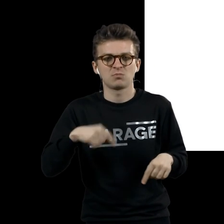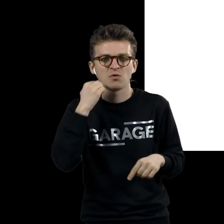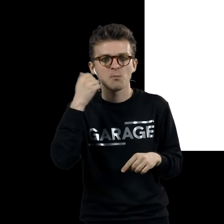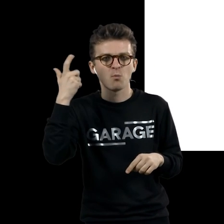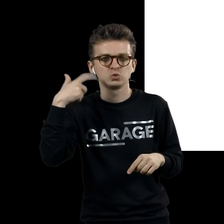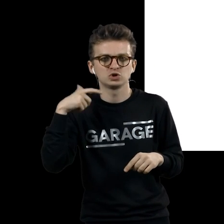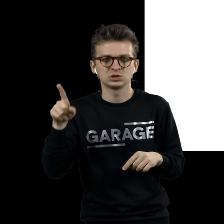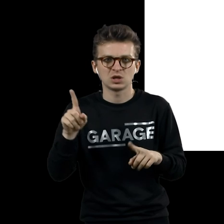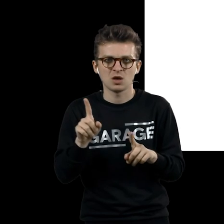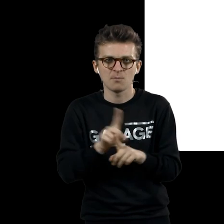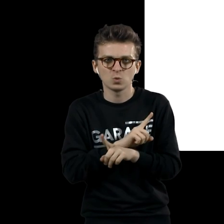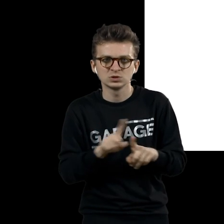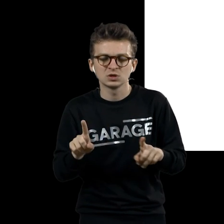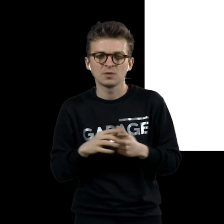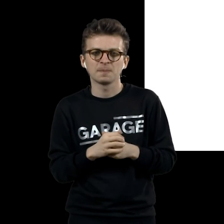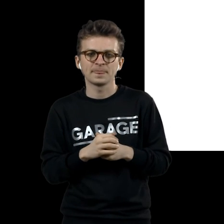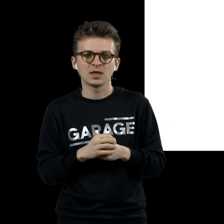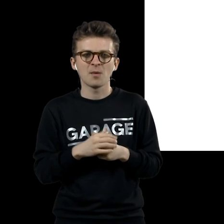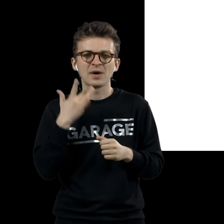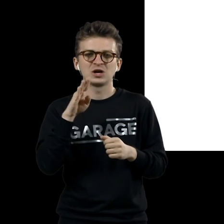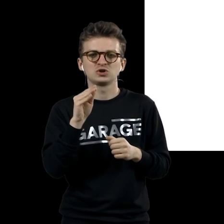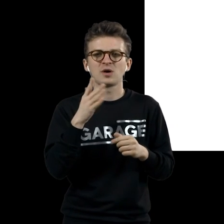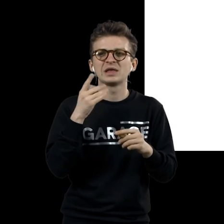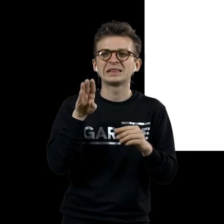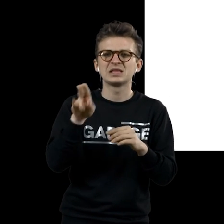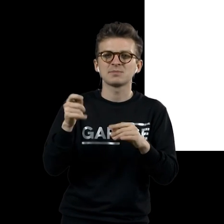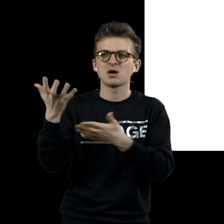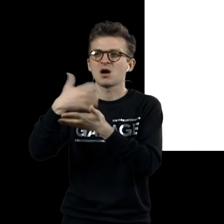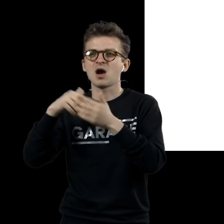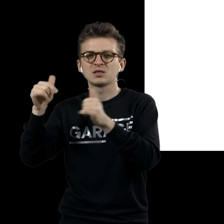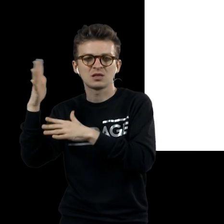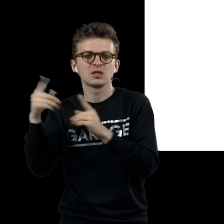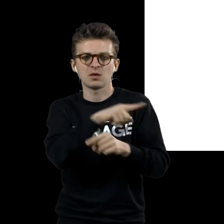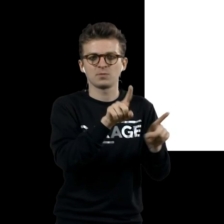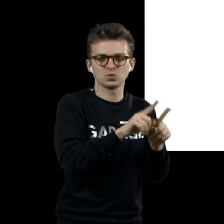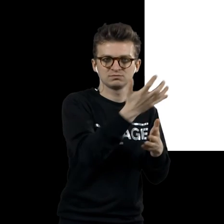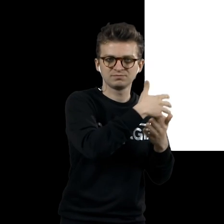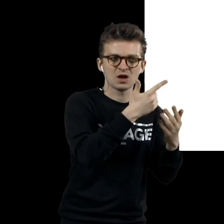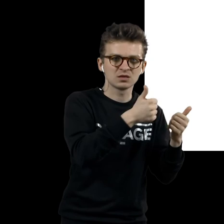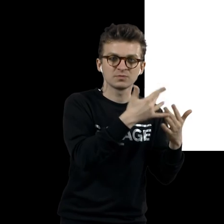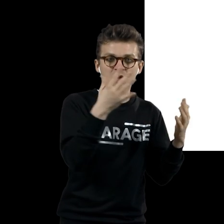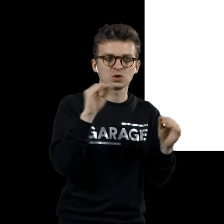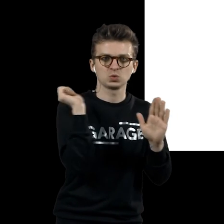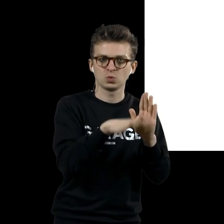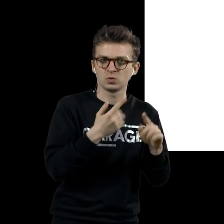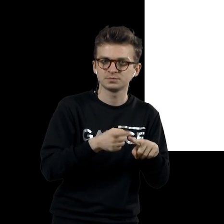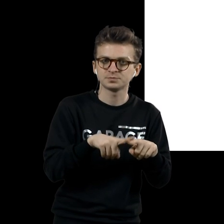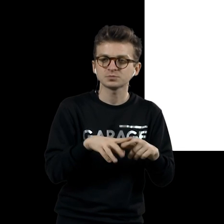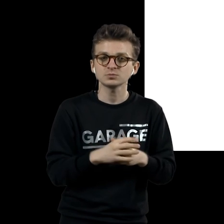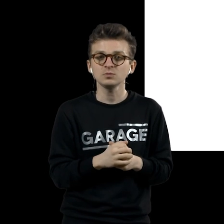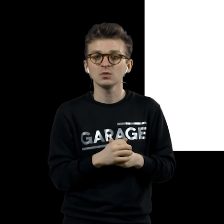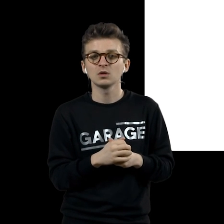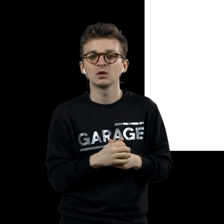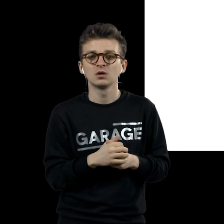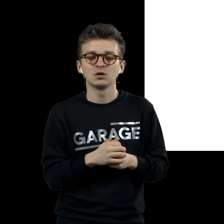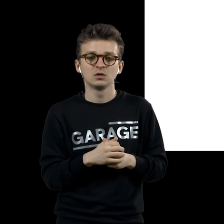жанру. Только там больше, замечательным… Видите, как он стоит в городе? есть он стоит как мэри, стоит